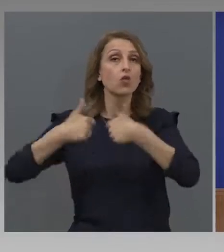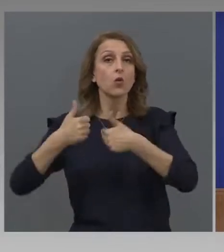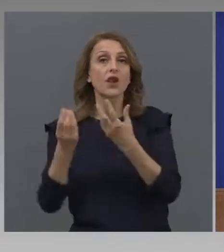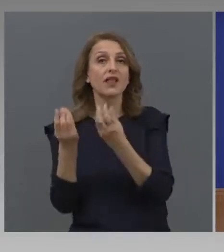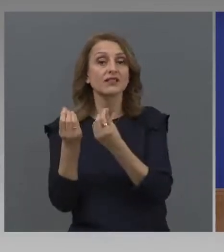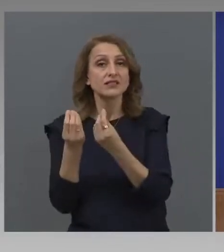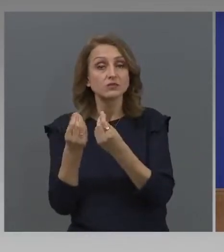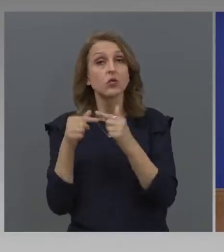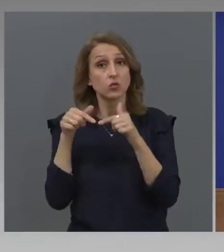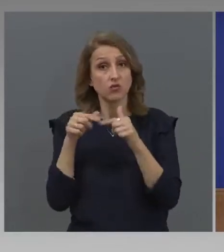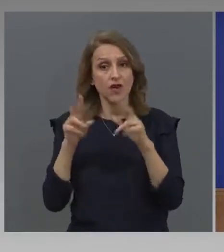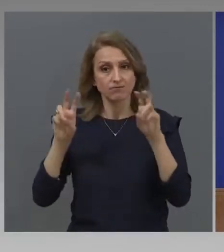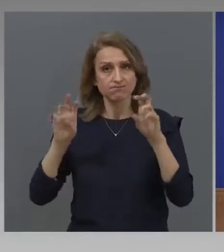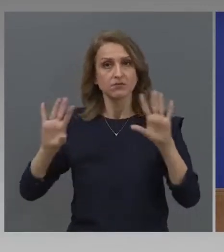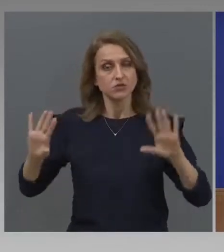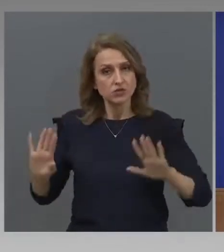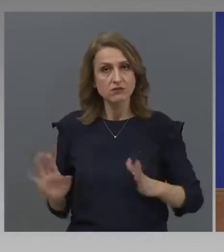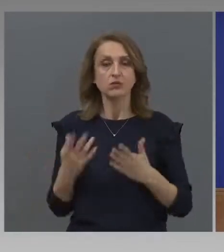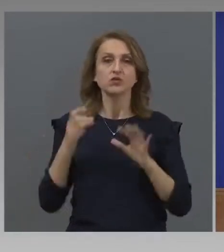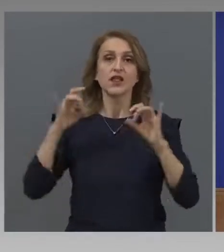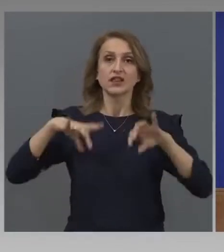ще я стартираме в началото на май.